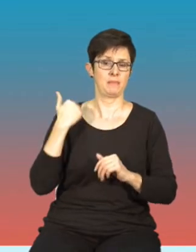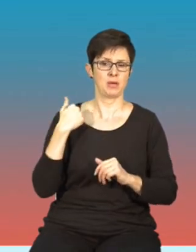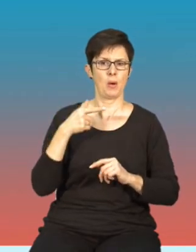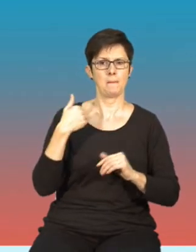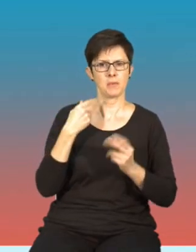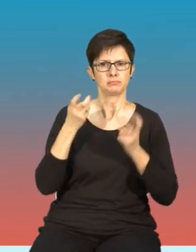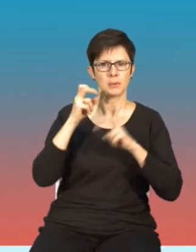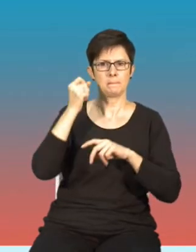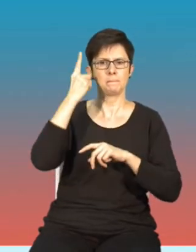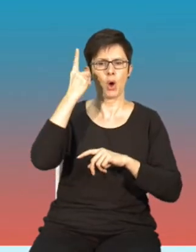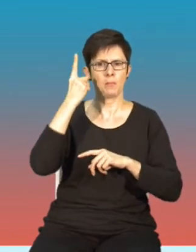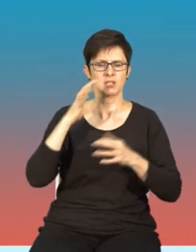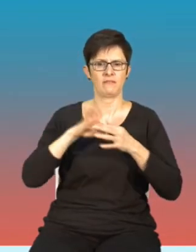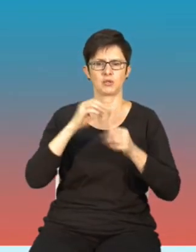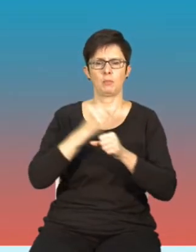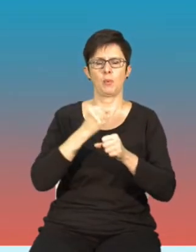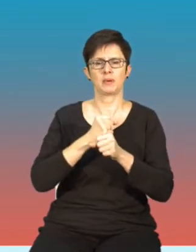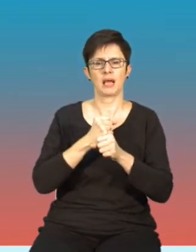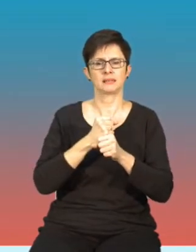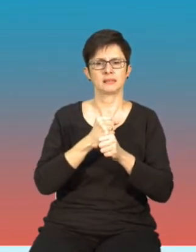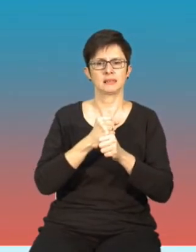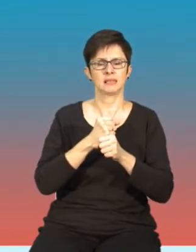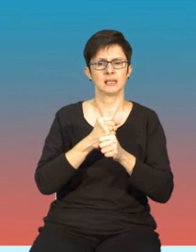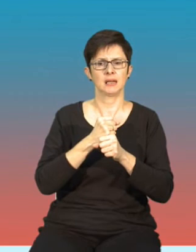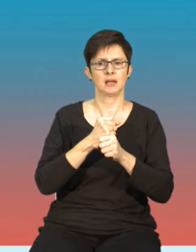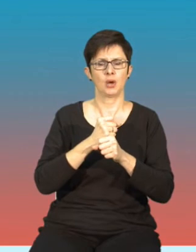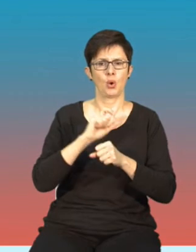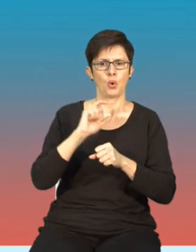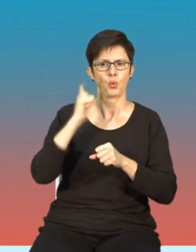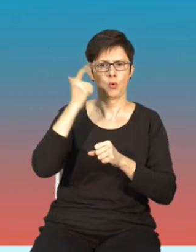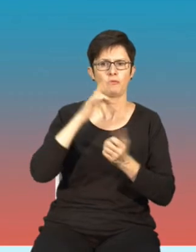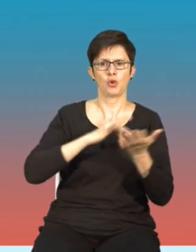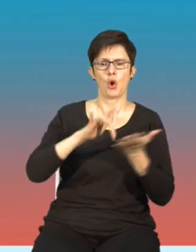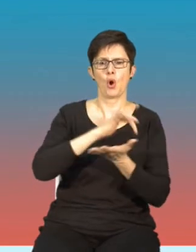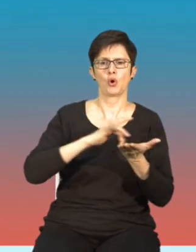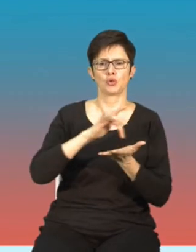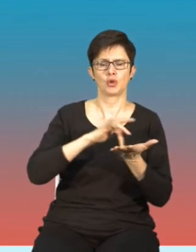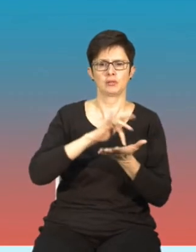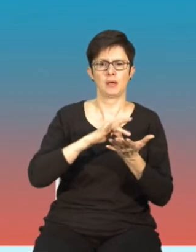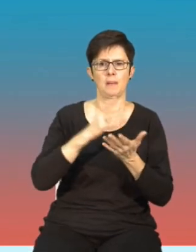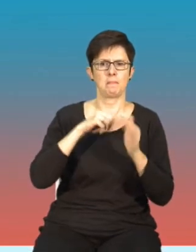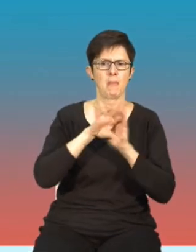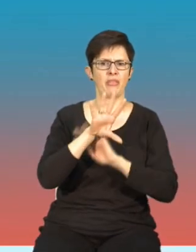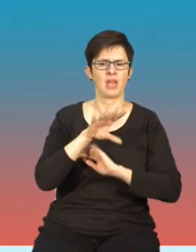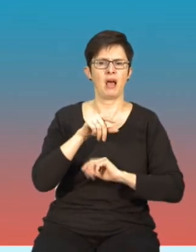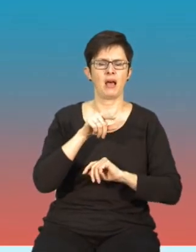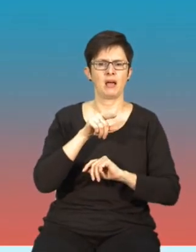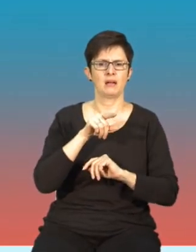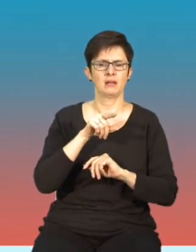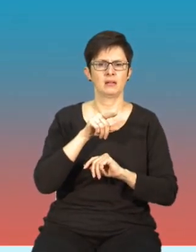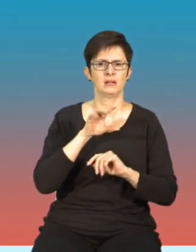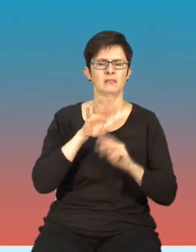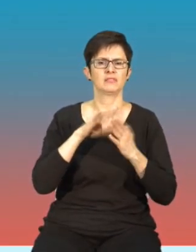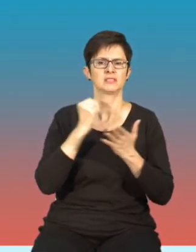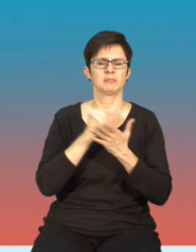pomysł takiej inicjatywy w współpracy z głównymi ośrodkami medialnymi w kontekście